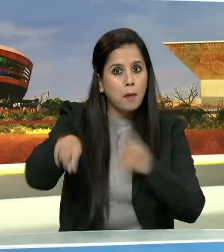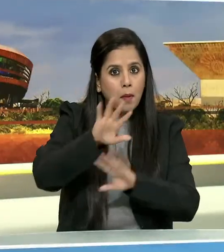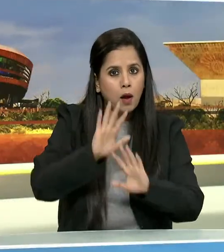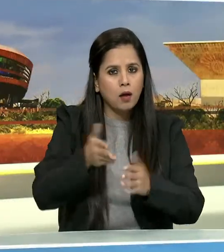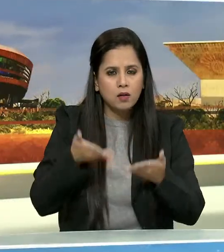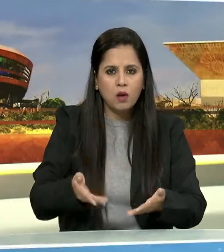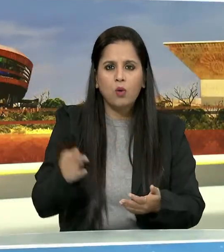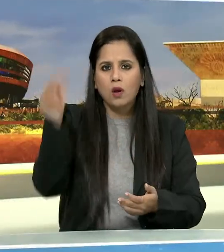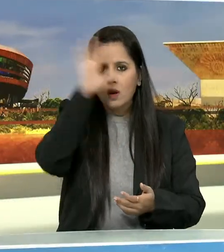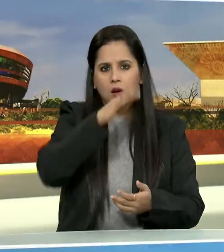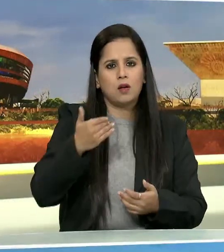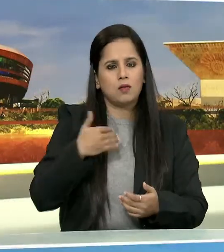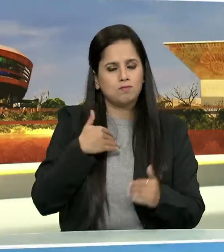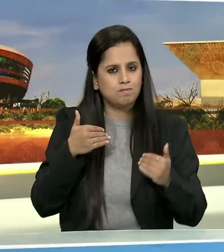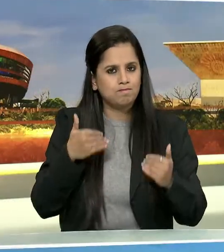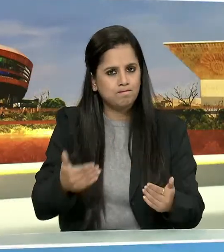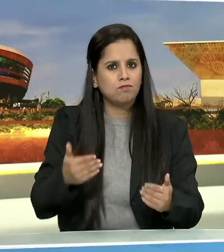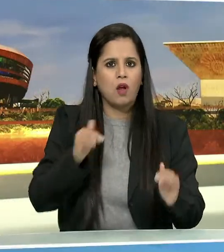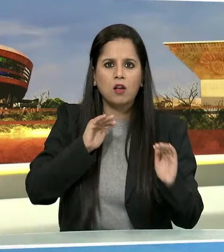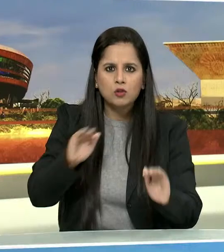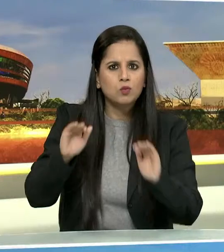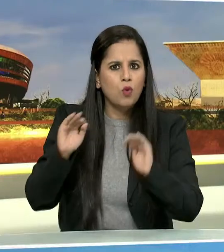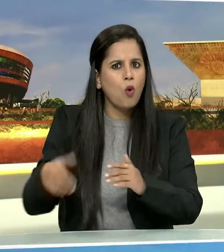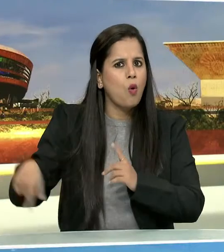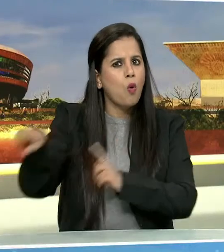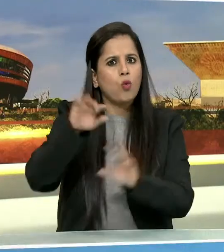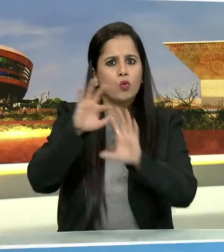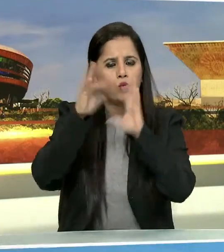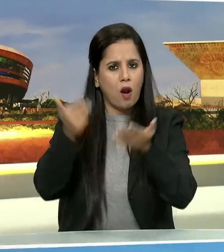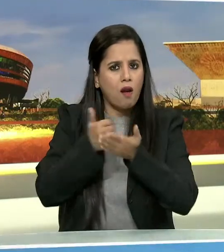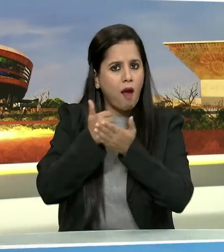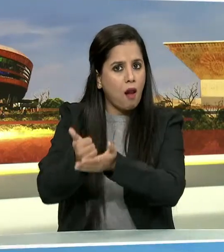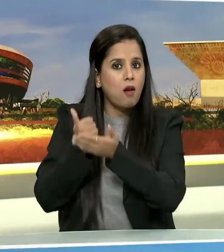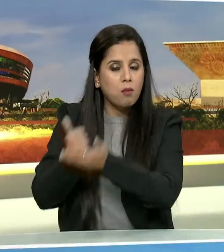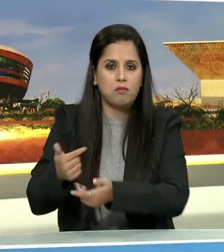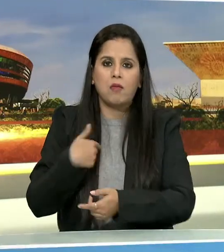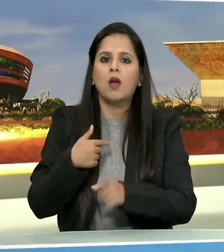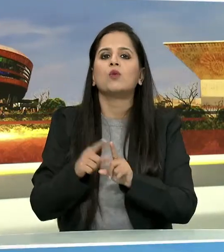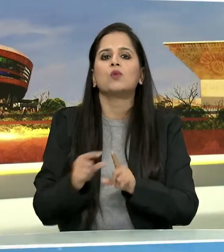तब भारत ने आगे बढ़कर पूरे विश्व की मदद की